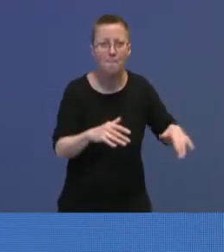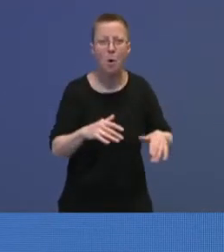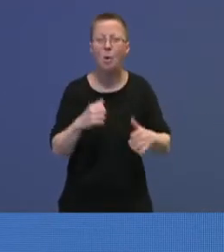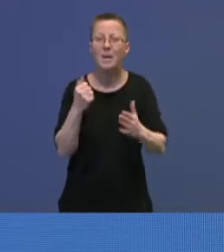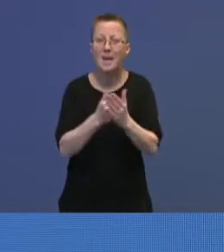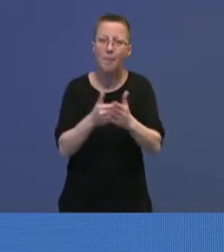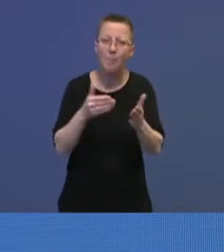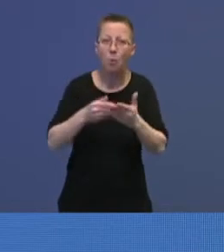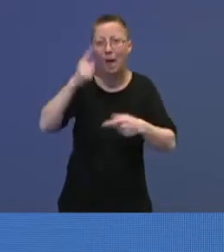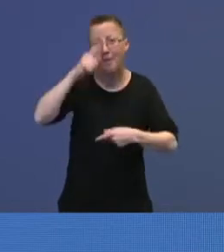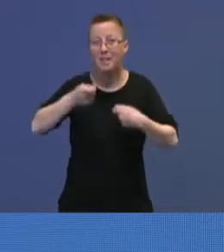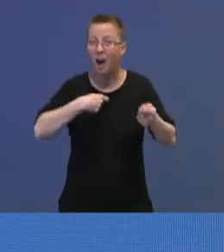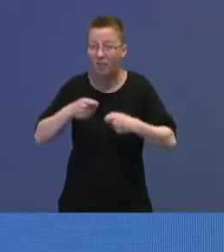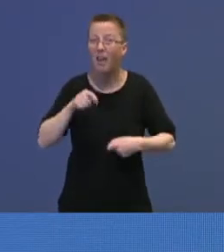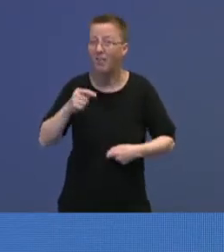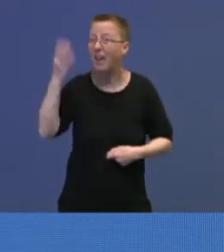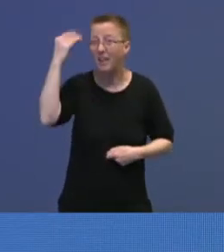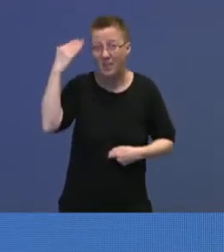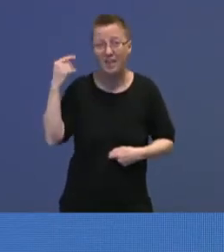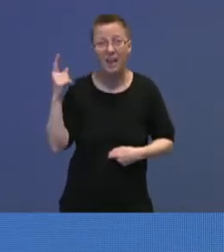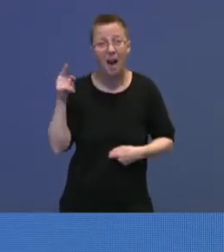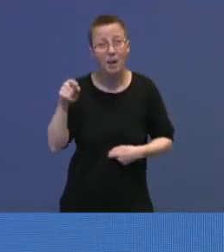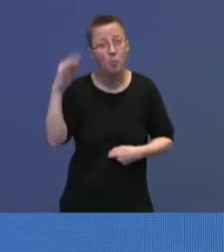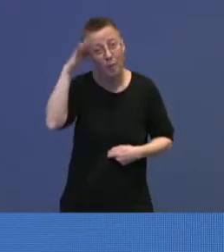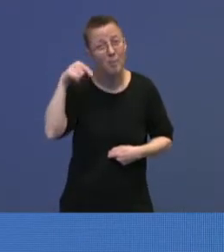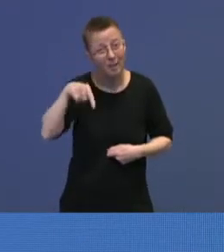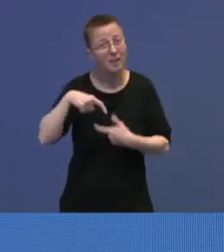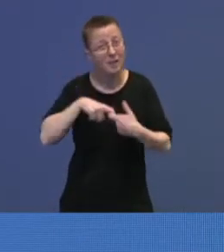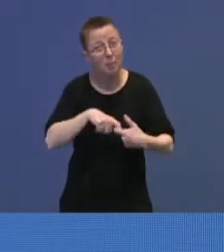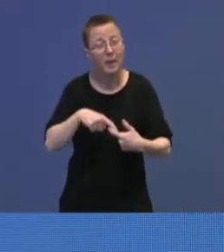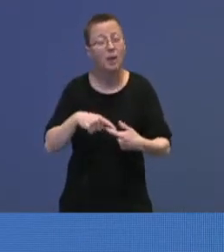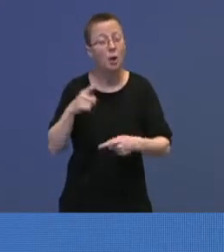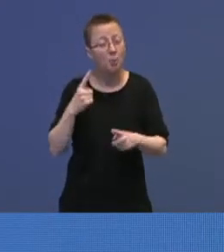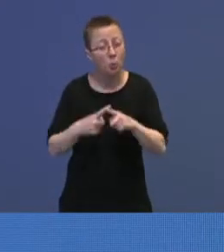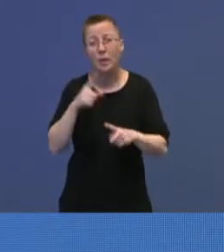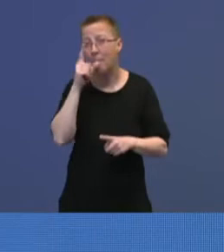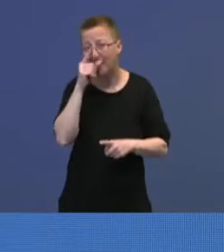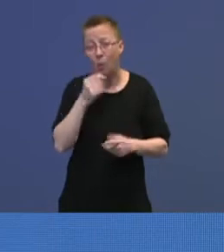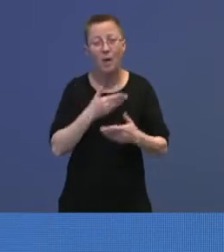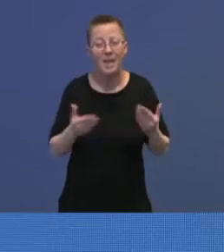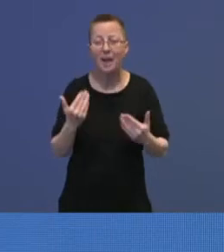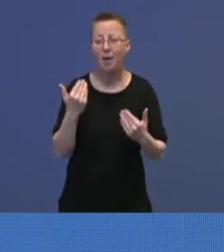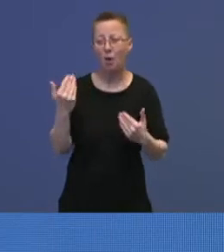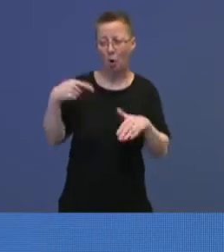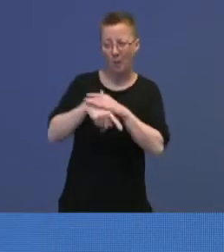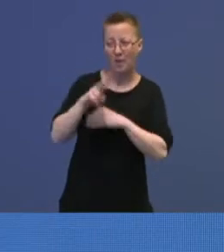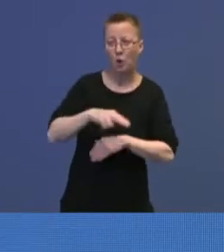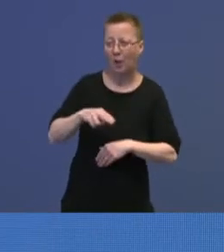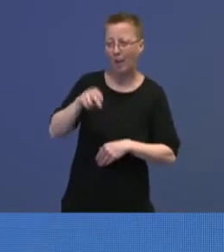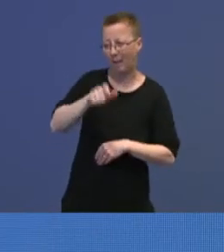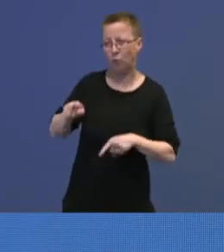bekjempe menneskehandel, som dessverre er et problem i denne sammenhengen, og også sørge for at vi ikke får personer til Norge som